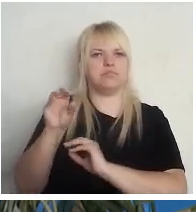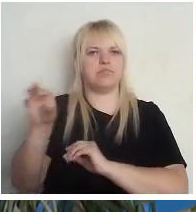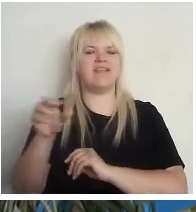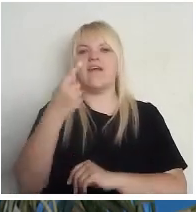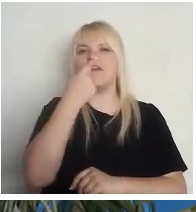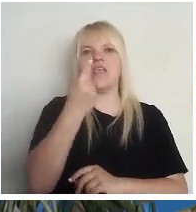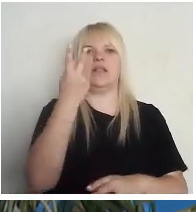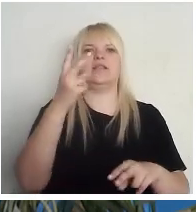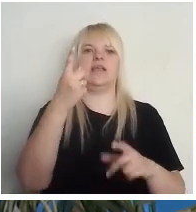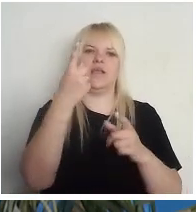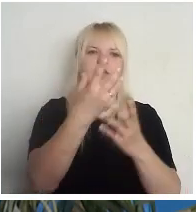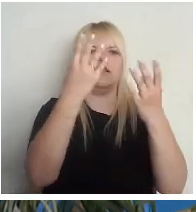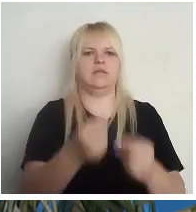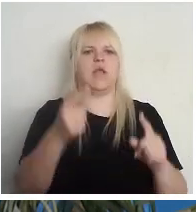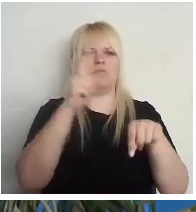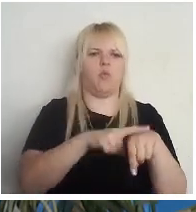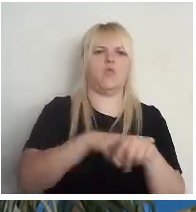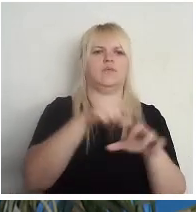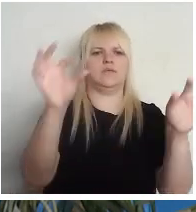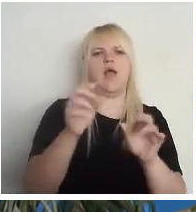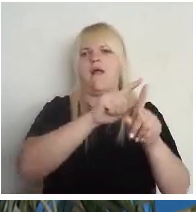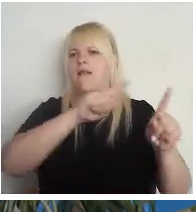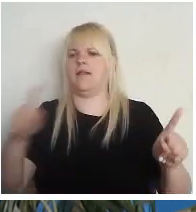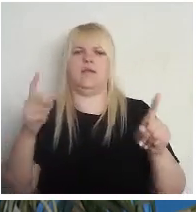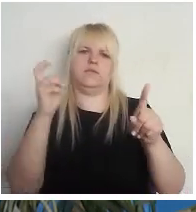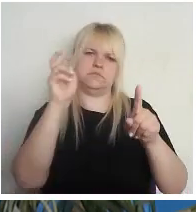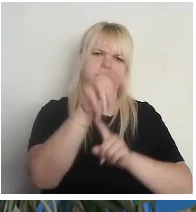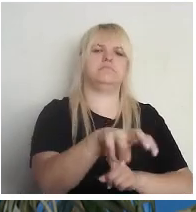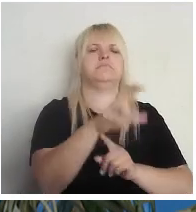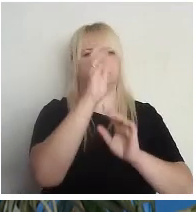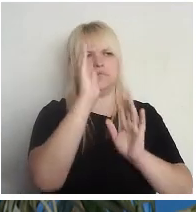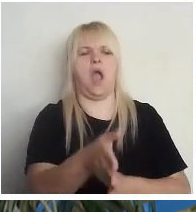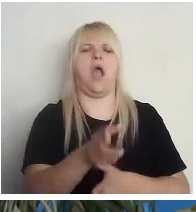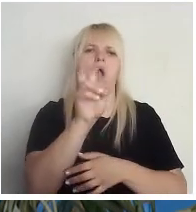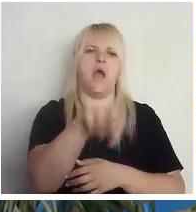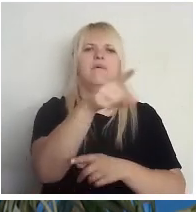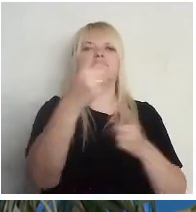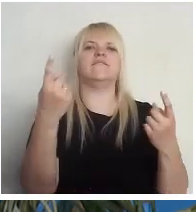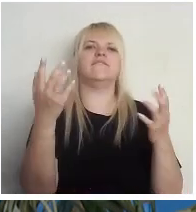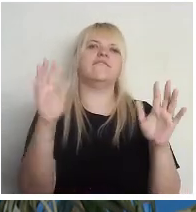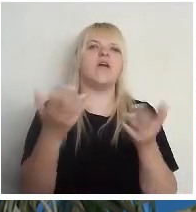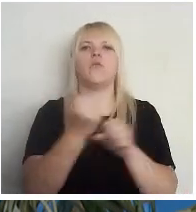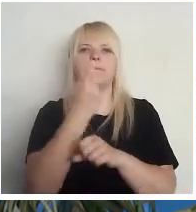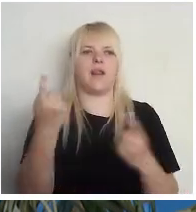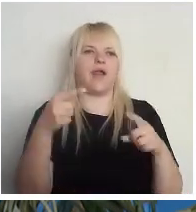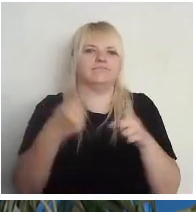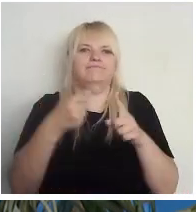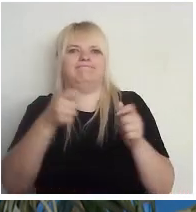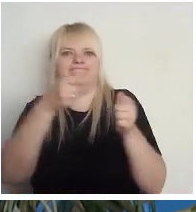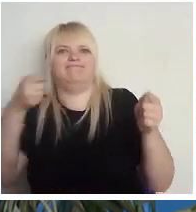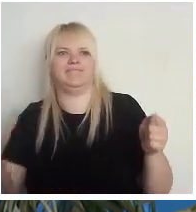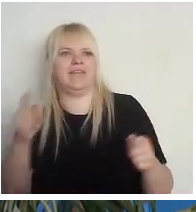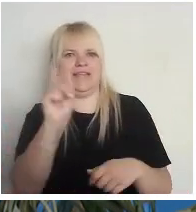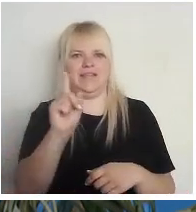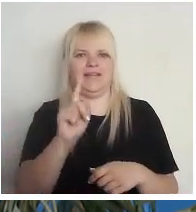dienu, nu, tad no pulkstenu līdz tikiem, tad, nu, tad, tad, nu, ir jāiet, vai mēs pasakam, ka tur ir garāks tas laika periodus. Nu, te ir tādi, man liekas, ļoti daudz